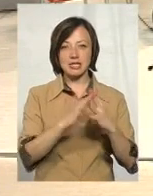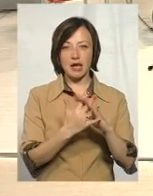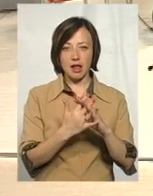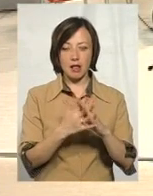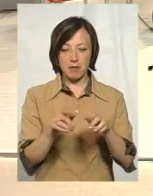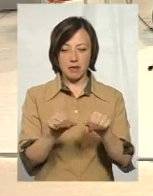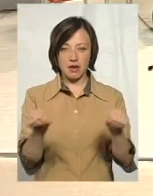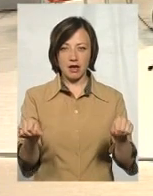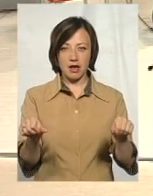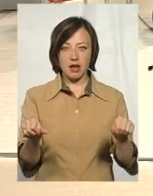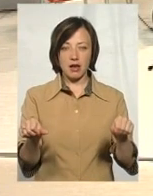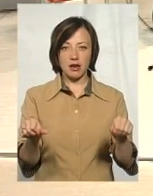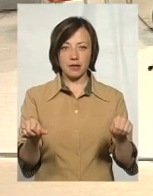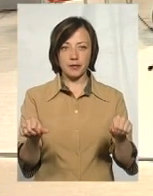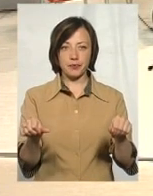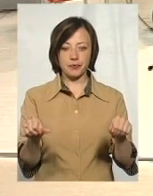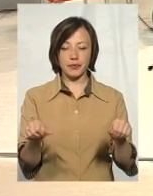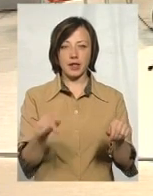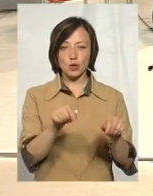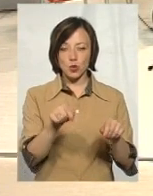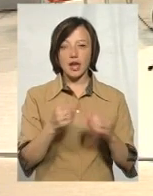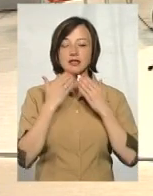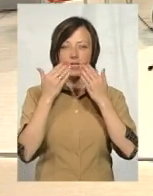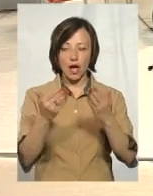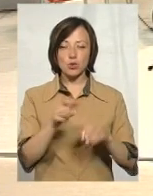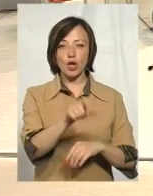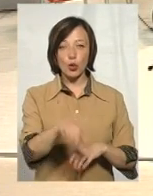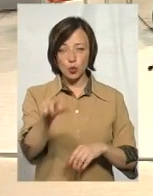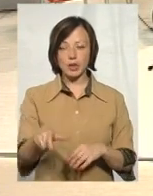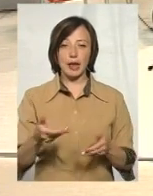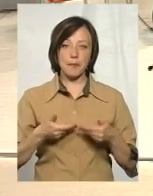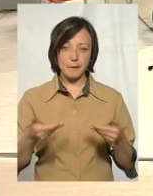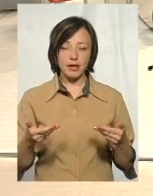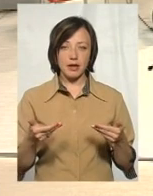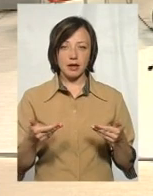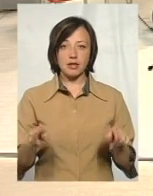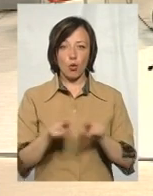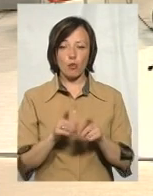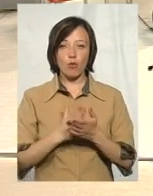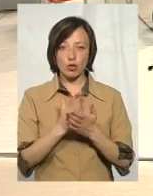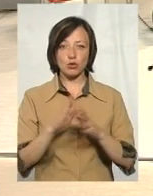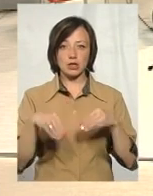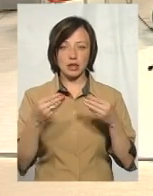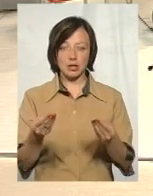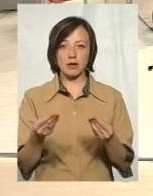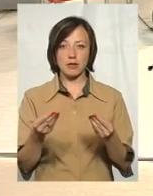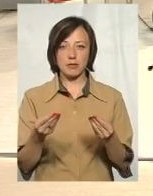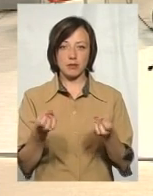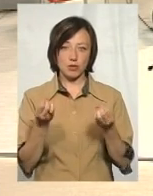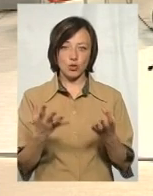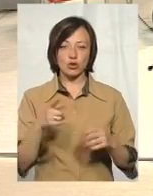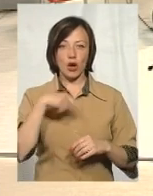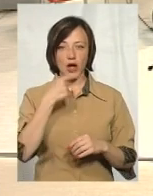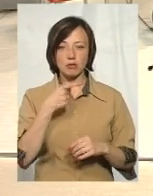району. І туди звертаються люди, і ми таку послуги, не послуги надаємо, а просто